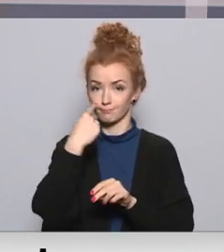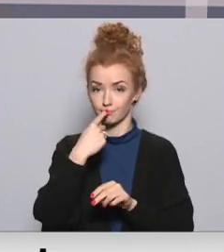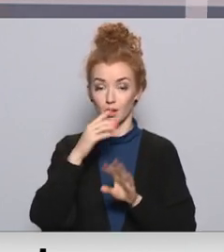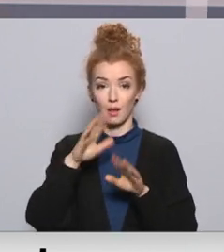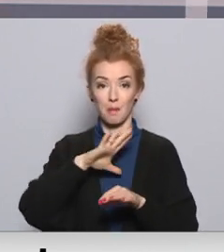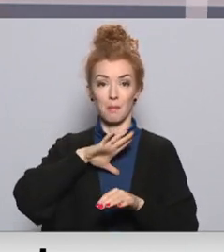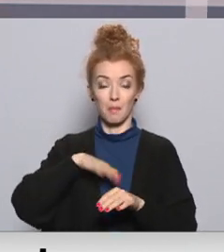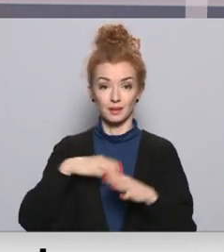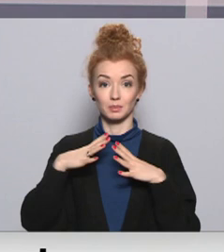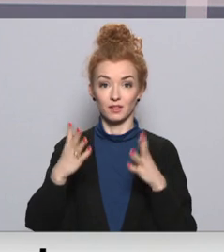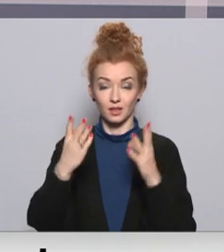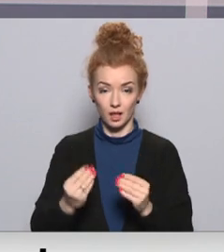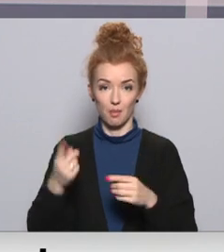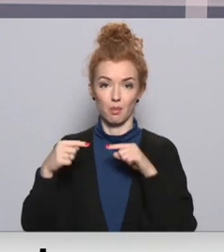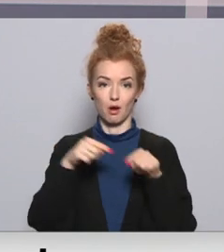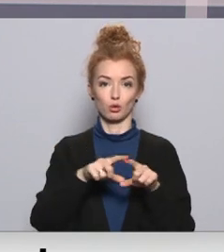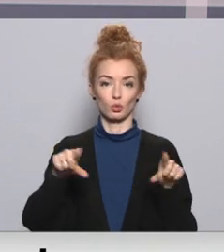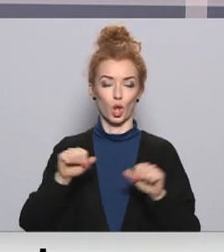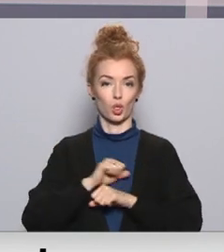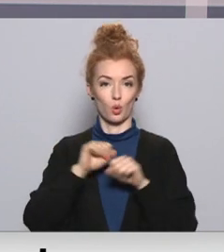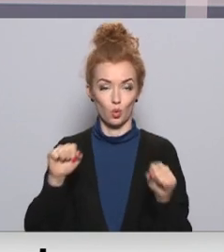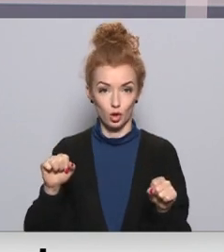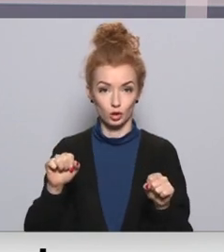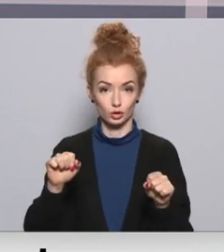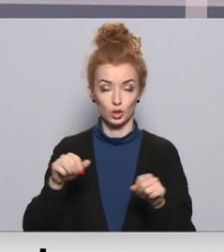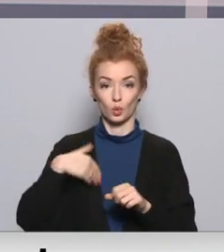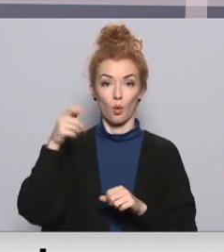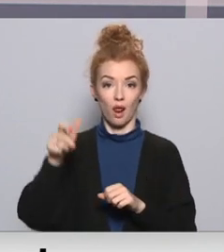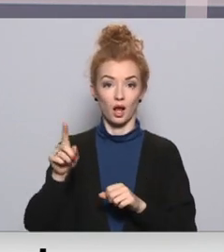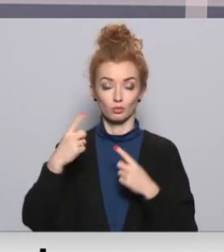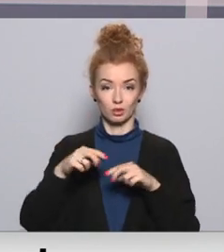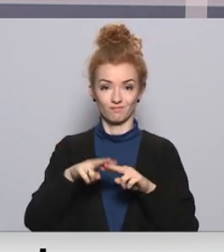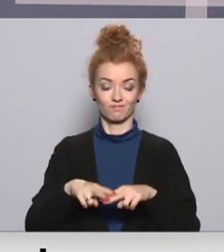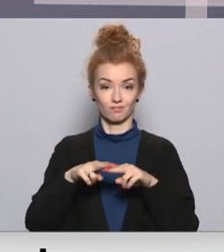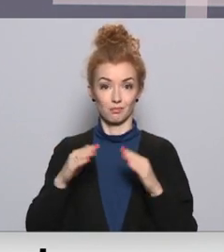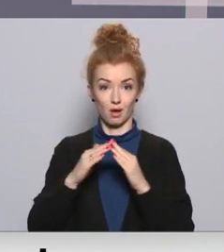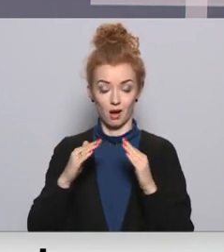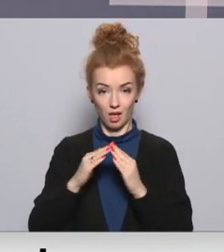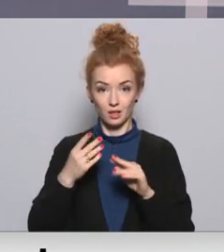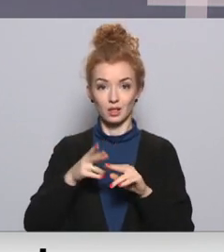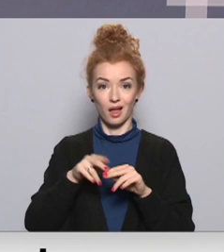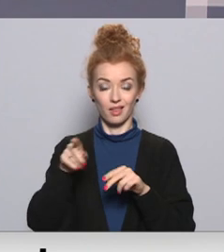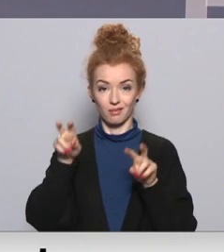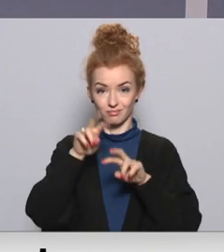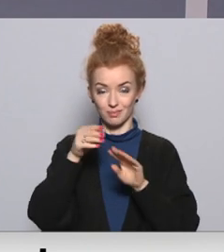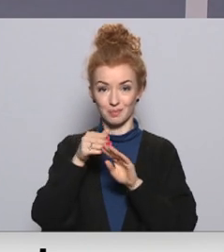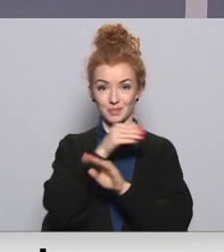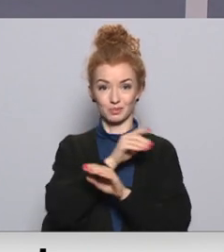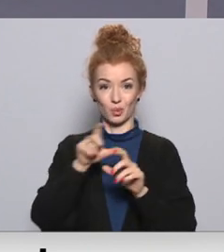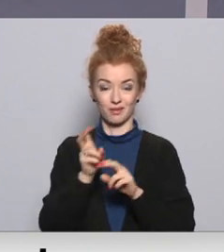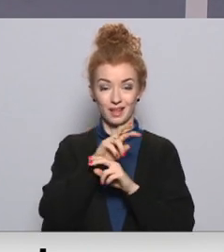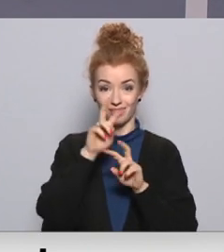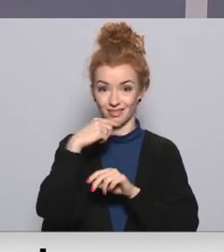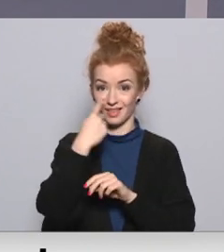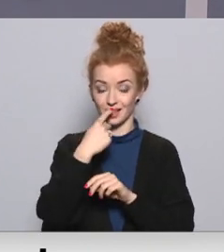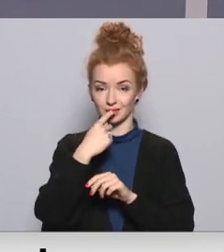mācības varat sākt droši. Tikmēr skolēniem, kas atrodas karantīnā, jārēķinās, ka testu, kas jāveic pirms atgriešanās skolā,